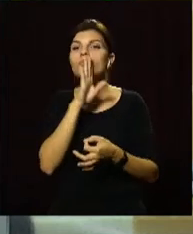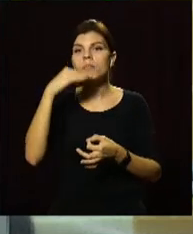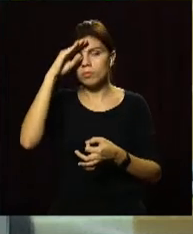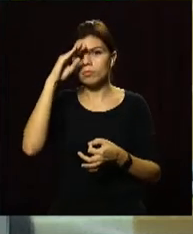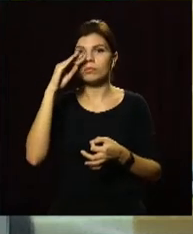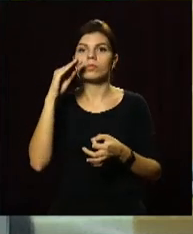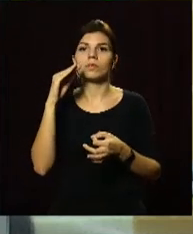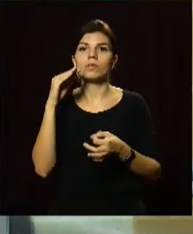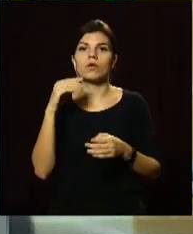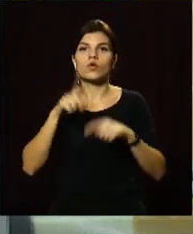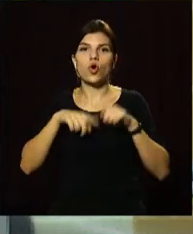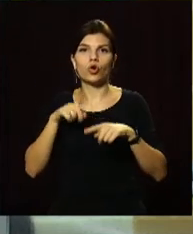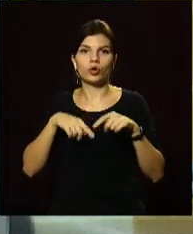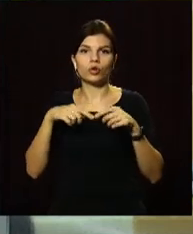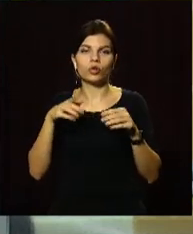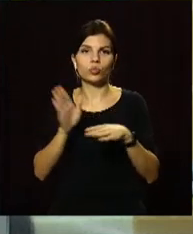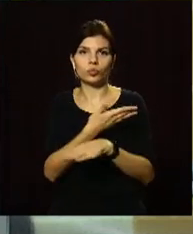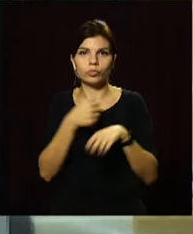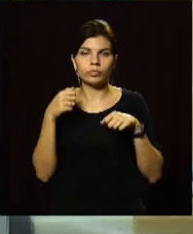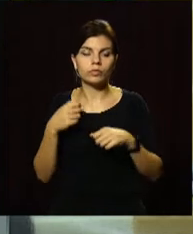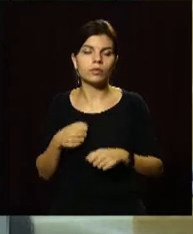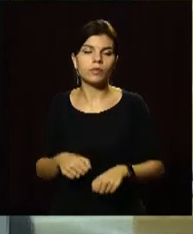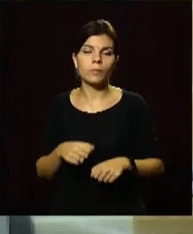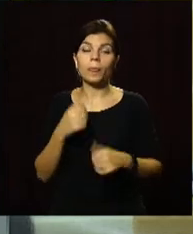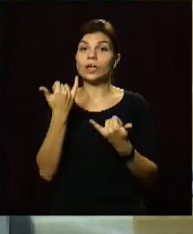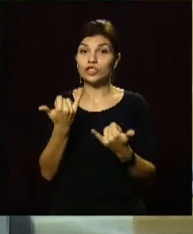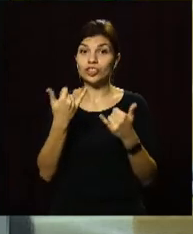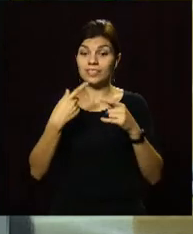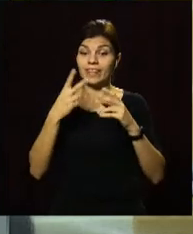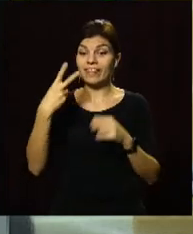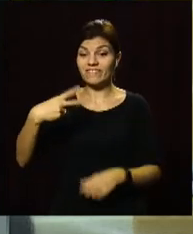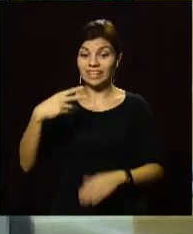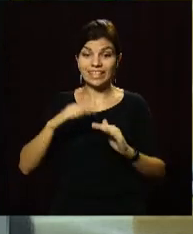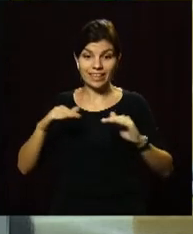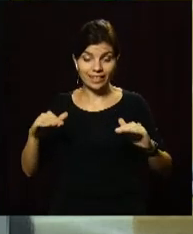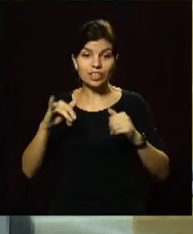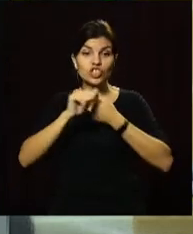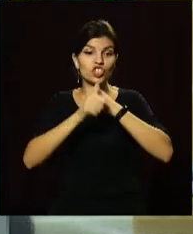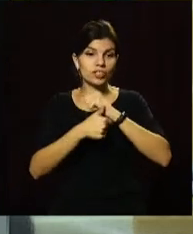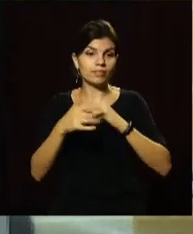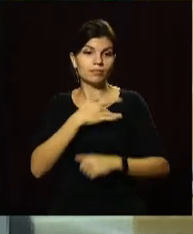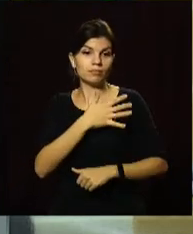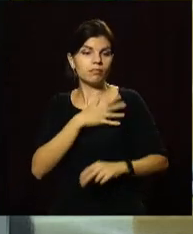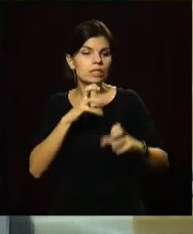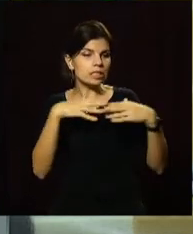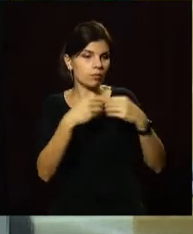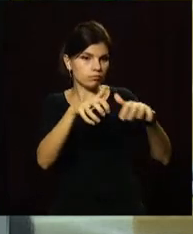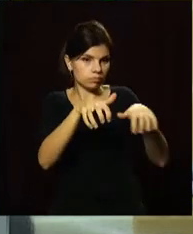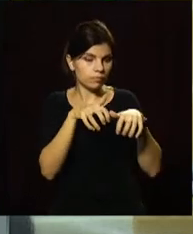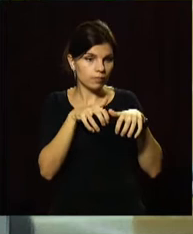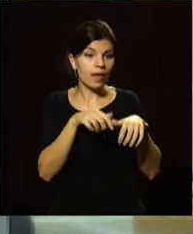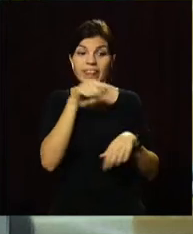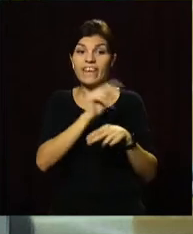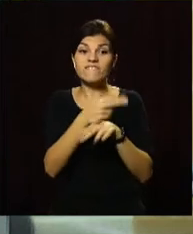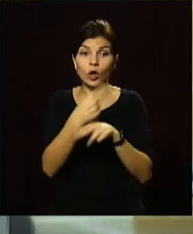позбавлені батьківських прав. На сьогодні у місті 20 прийомних сімей та 16 дитячих будинків сімейного типу. Загалом там